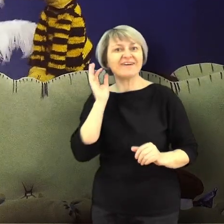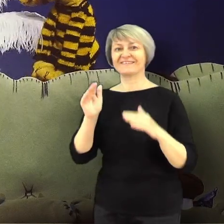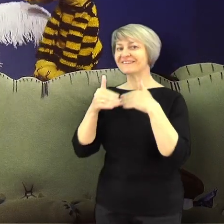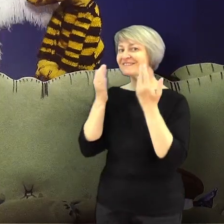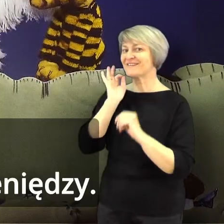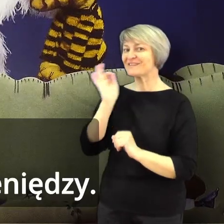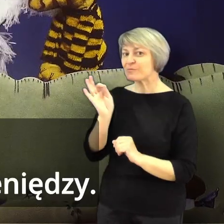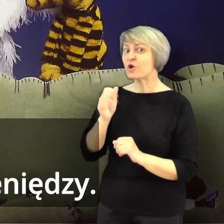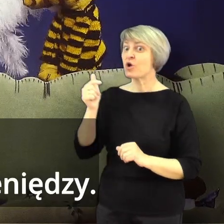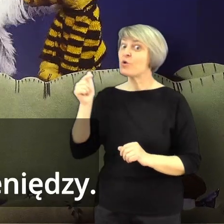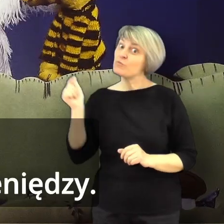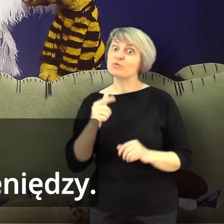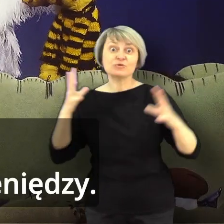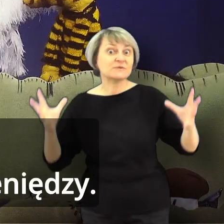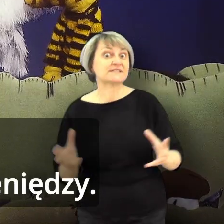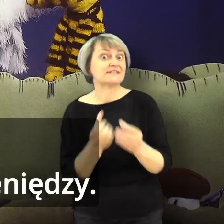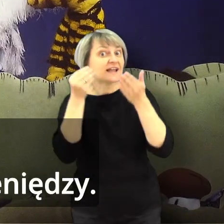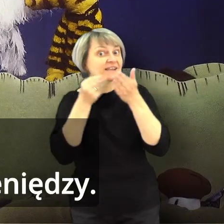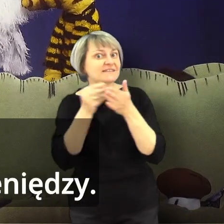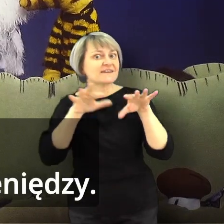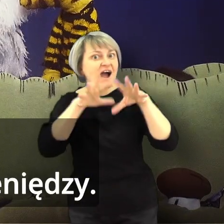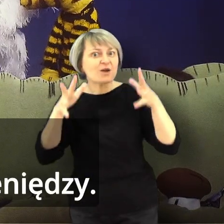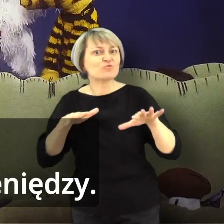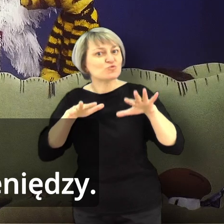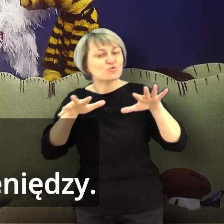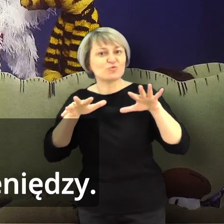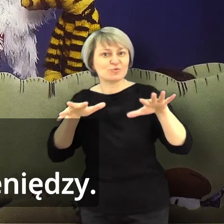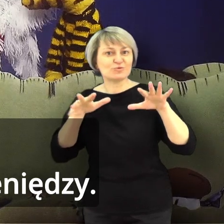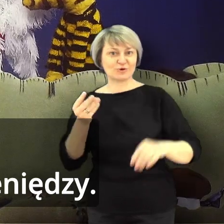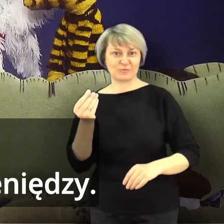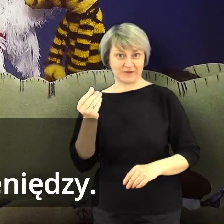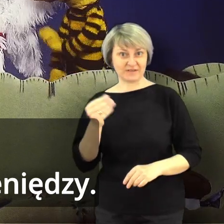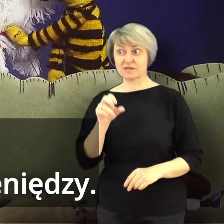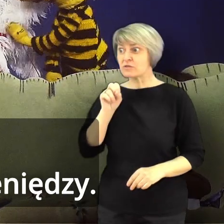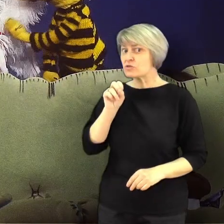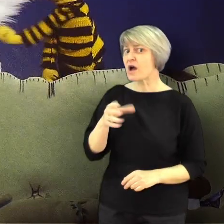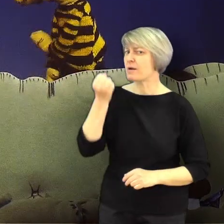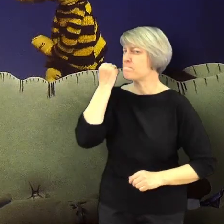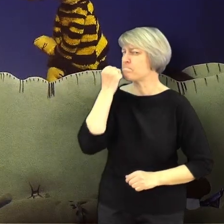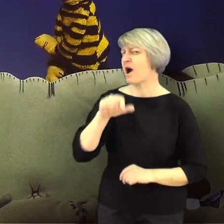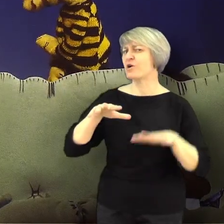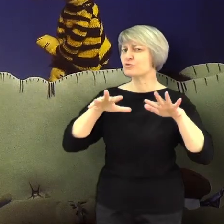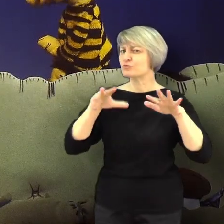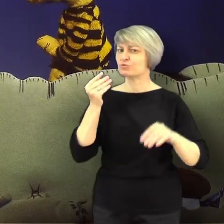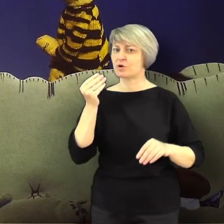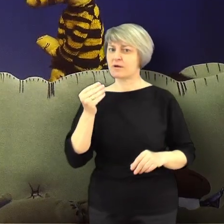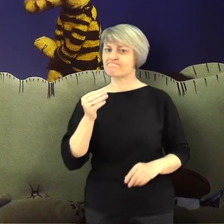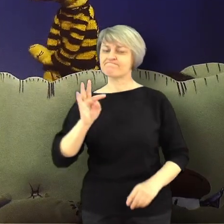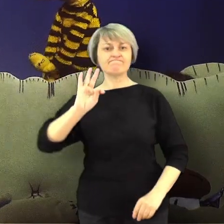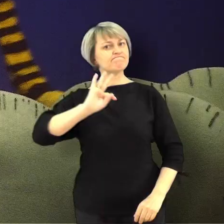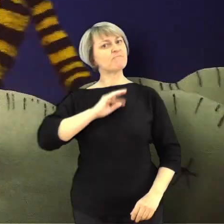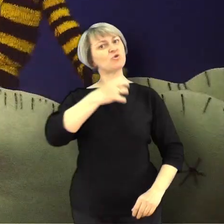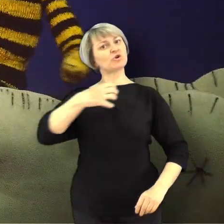dobry Panie! Dzień dobry! My mamy znaleźć tutaj skarb Dużo pieniędzy Tak! Bardzo dużo